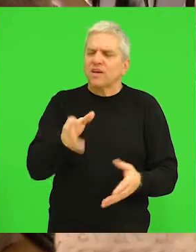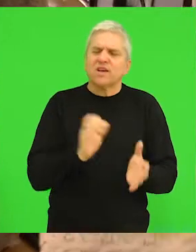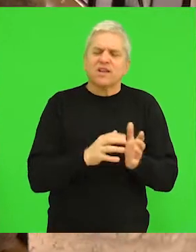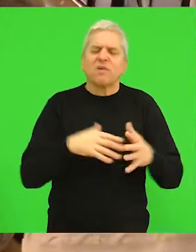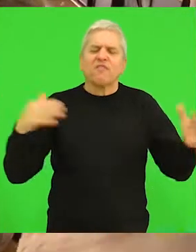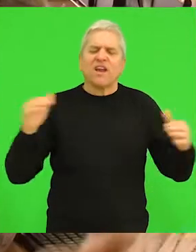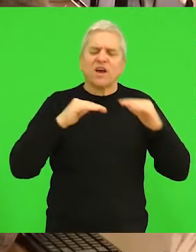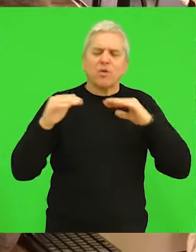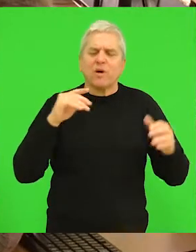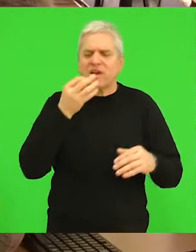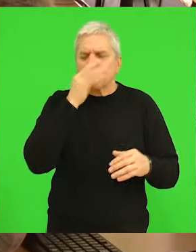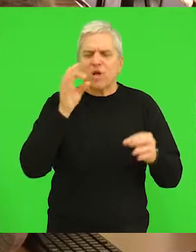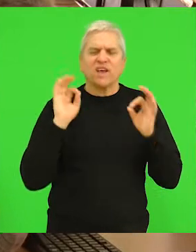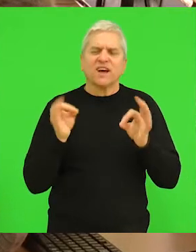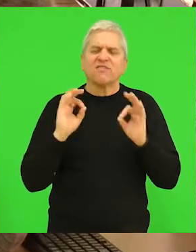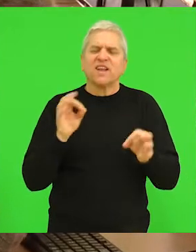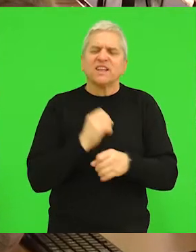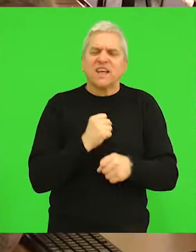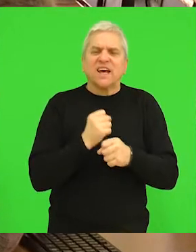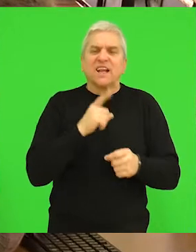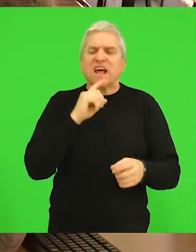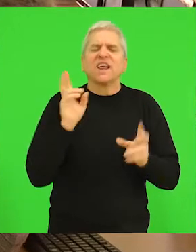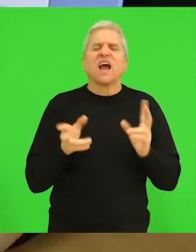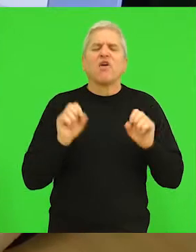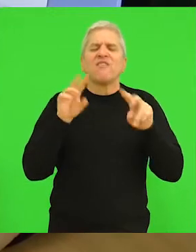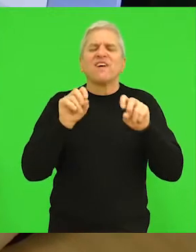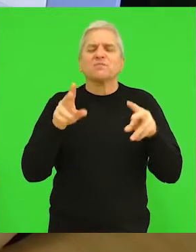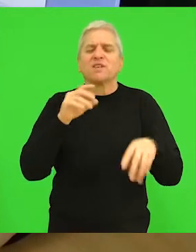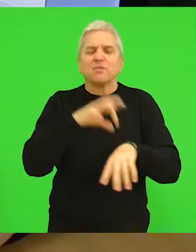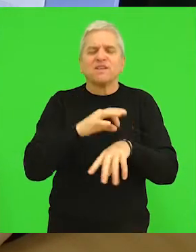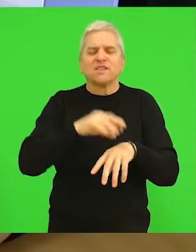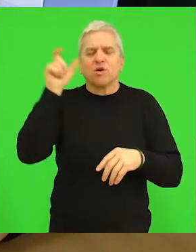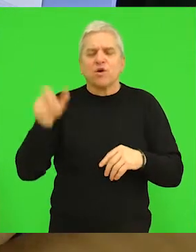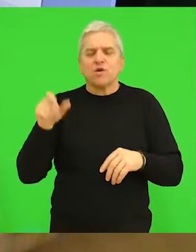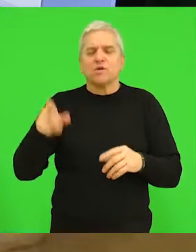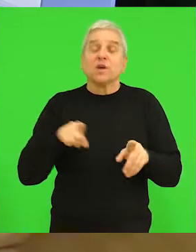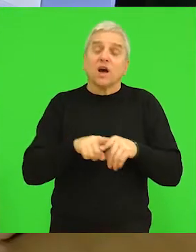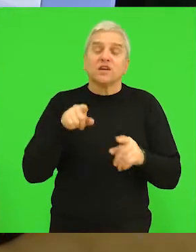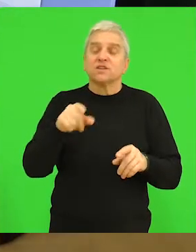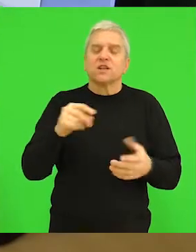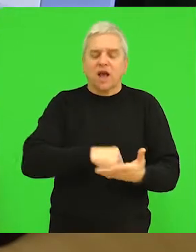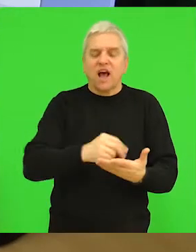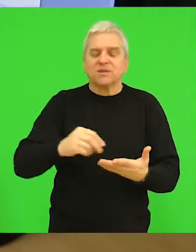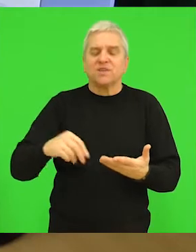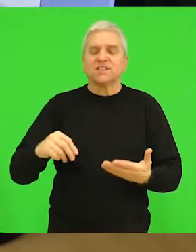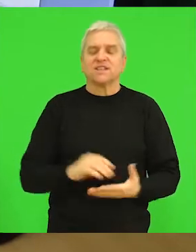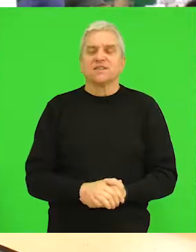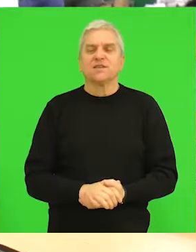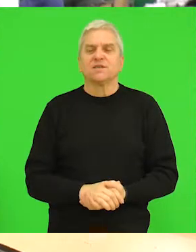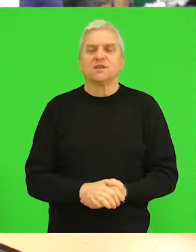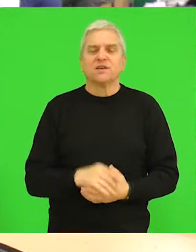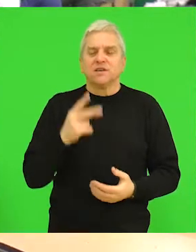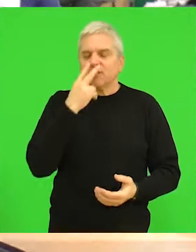trebalo bi da doprinese boljem kvalitetu rada kako vaspitača i medicinskog osoblja, tako i administracije.